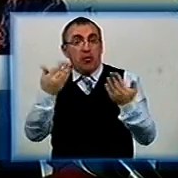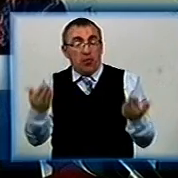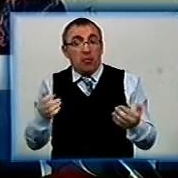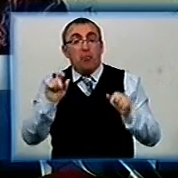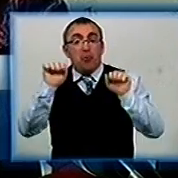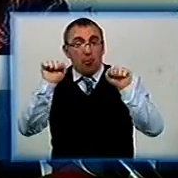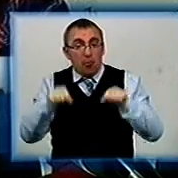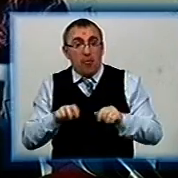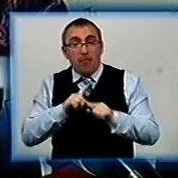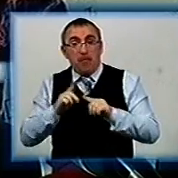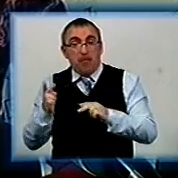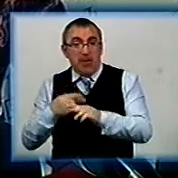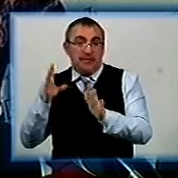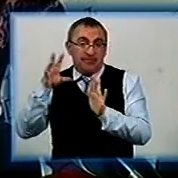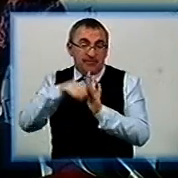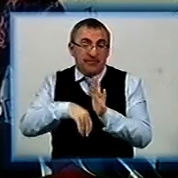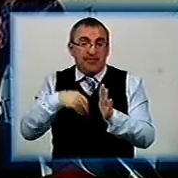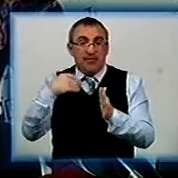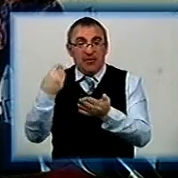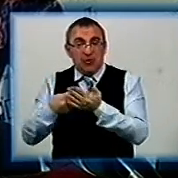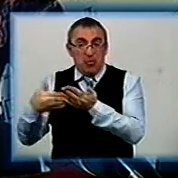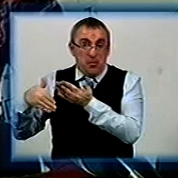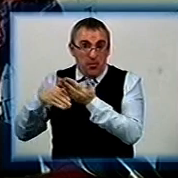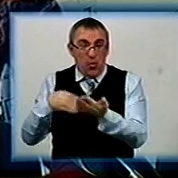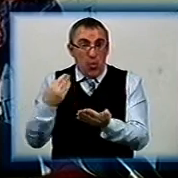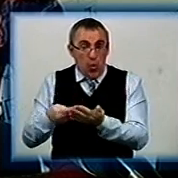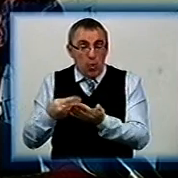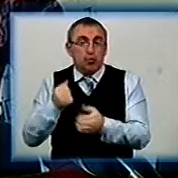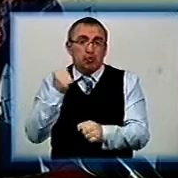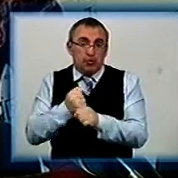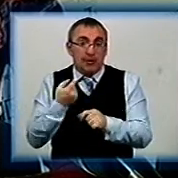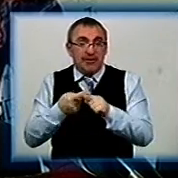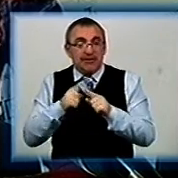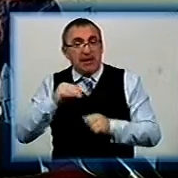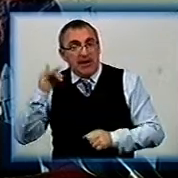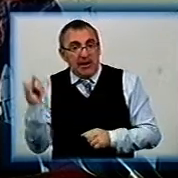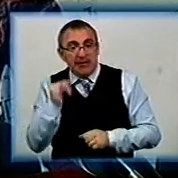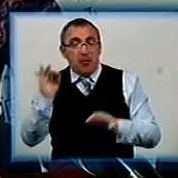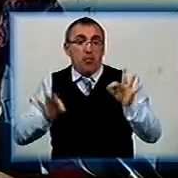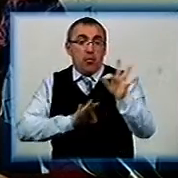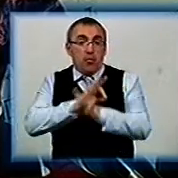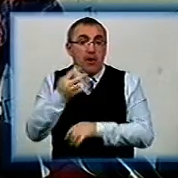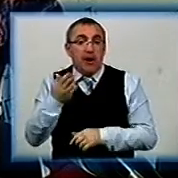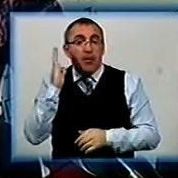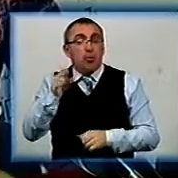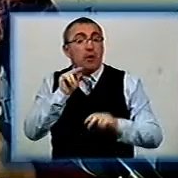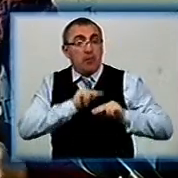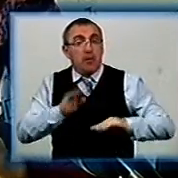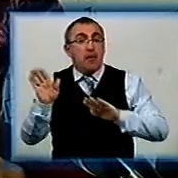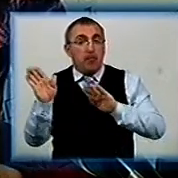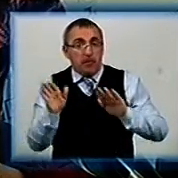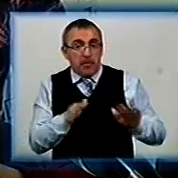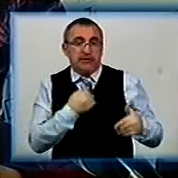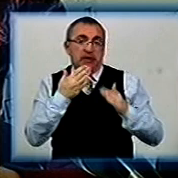як можна без залучення додаткових спонсорських коштів, зробити цікавий проєкт, який буде працювати і після